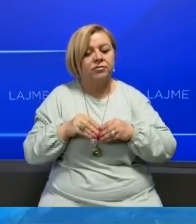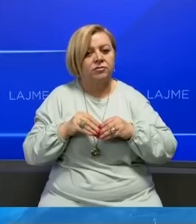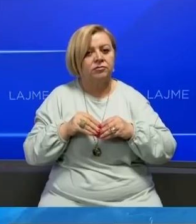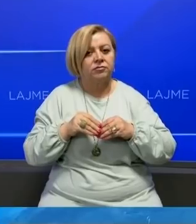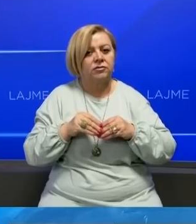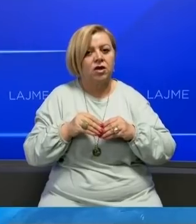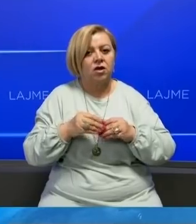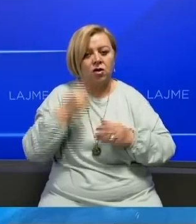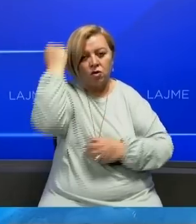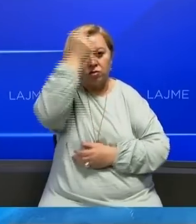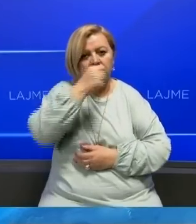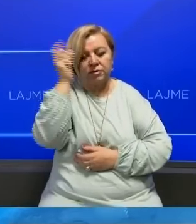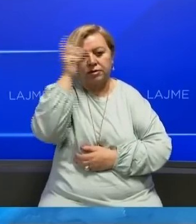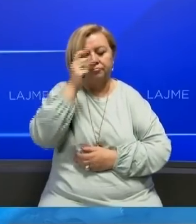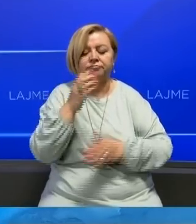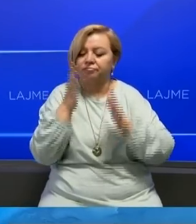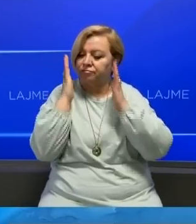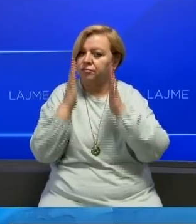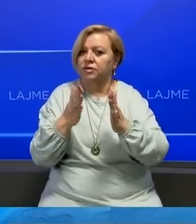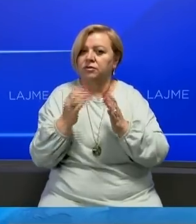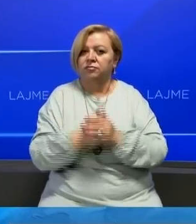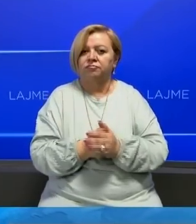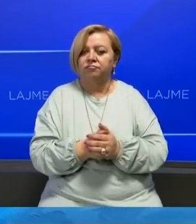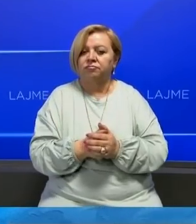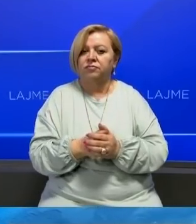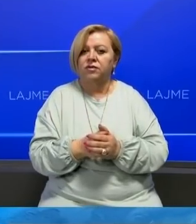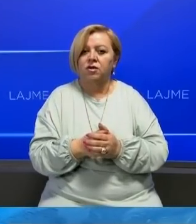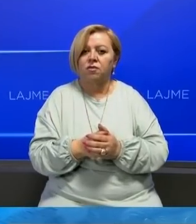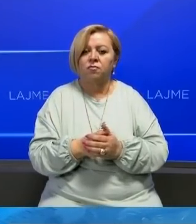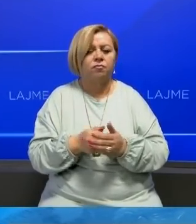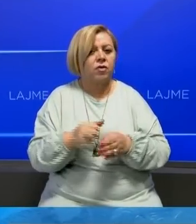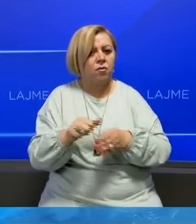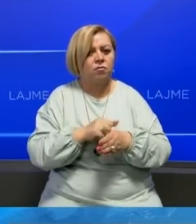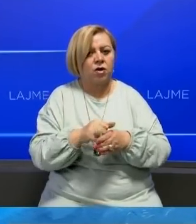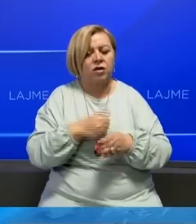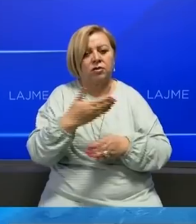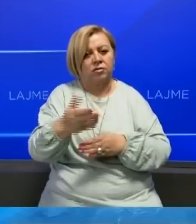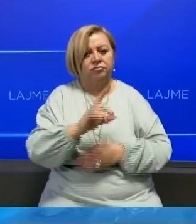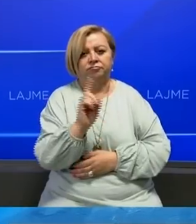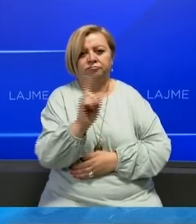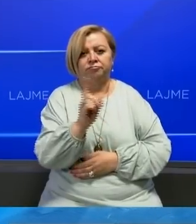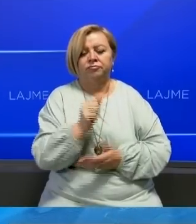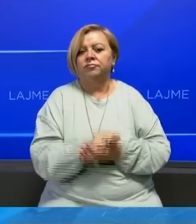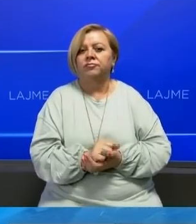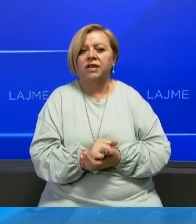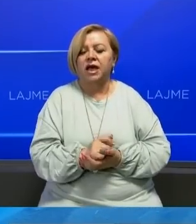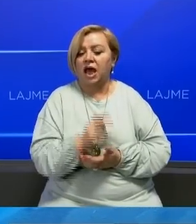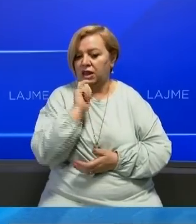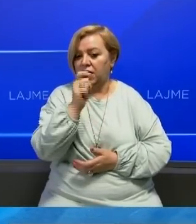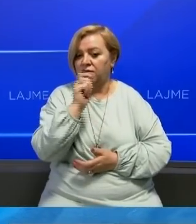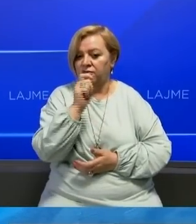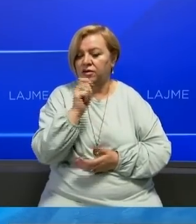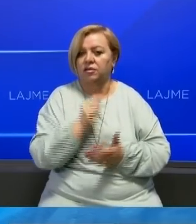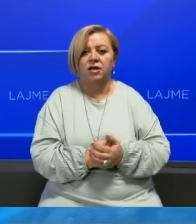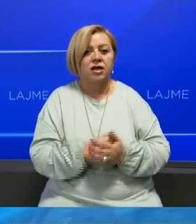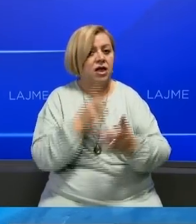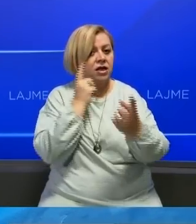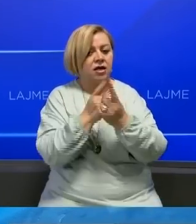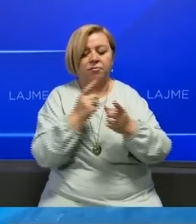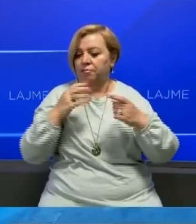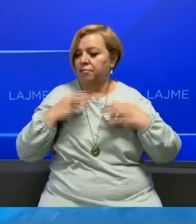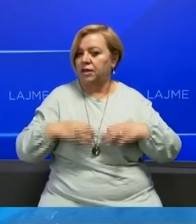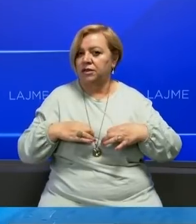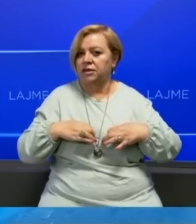Kosovës dhe Serbis, por beson se kjo nuk do të ndodhë në muaj të ardhëshëm. Në një intervjis për zërin Amerikës, a i vlersoj se takimi mi disë